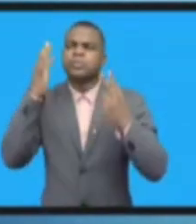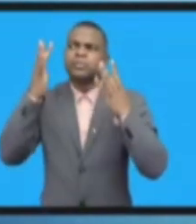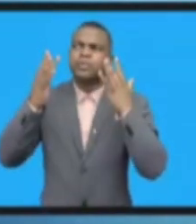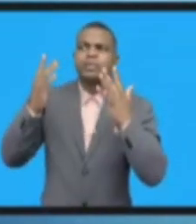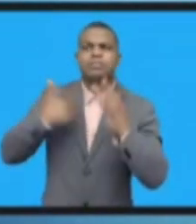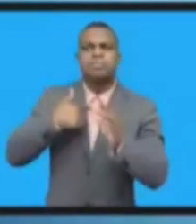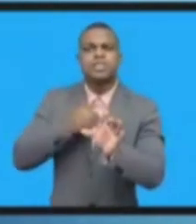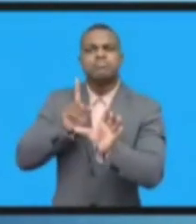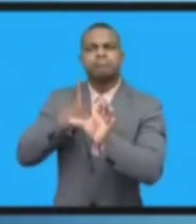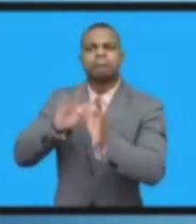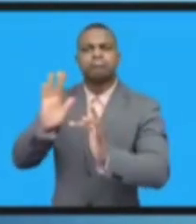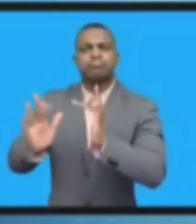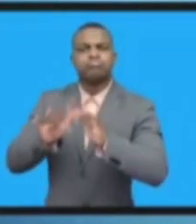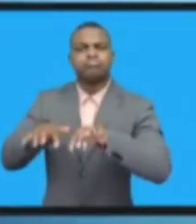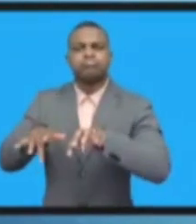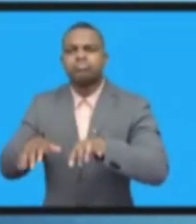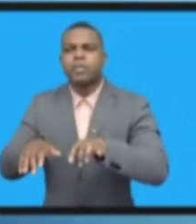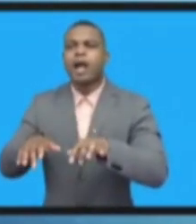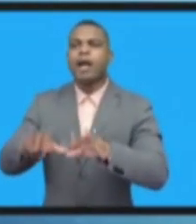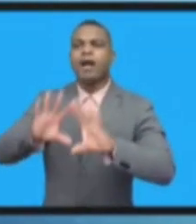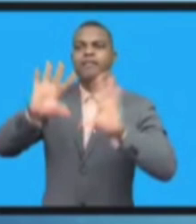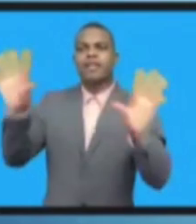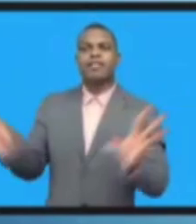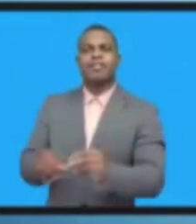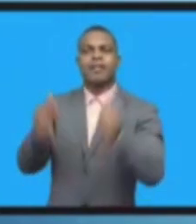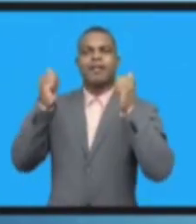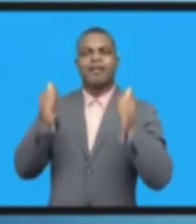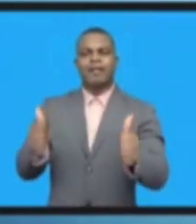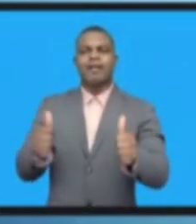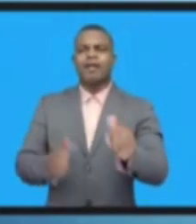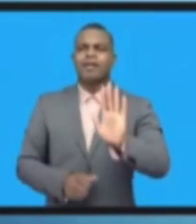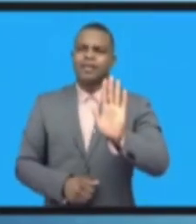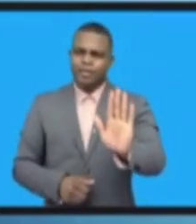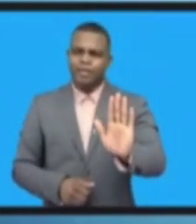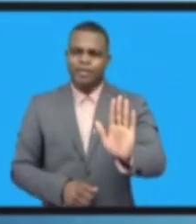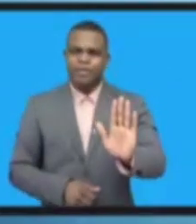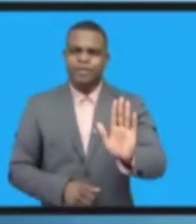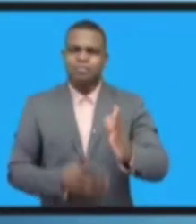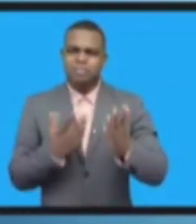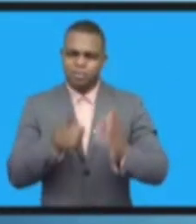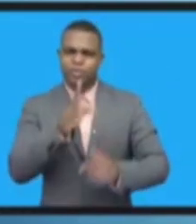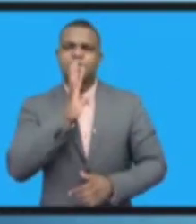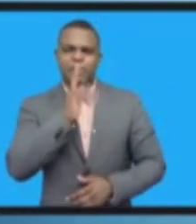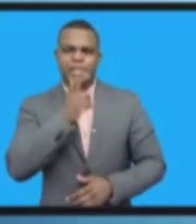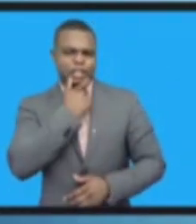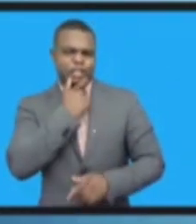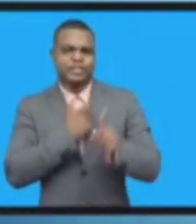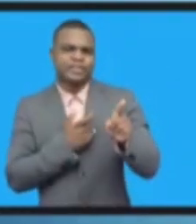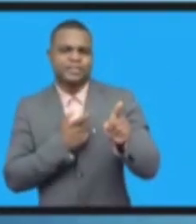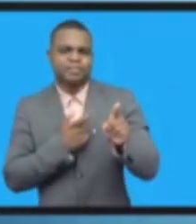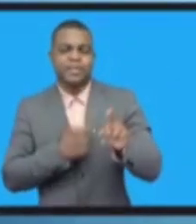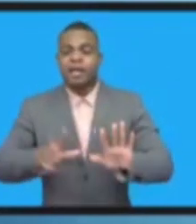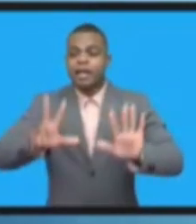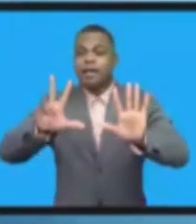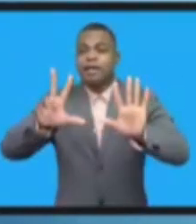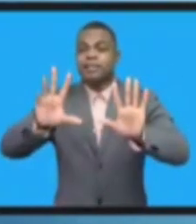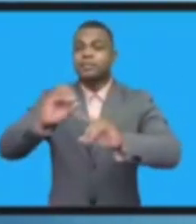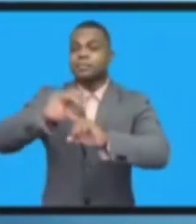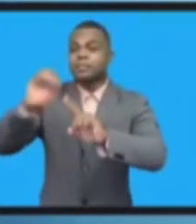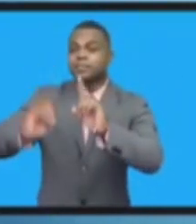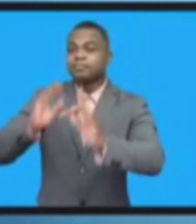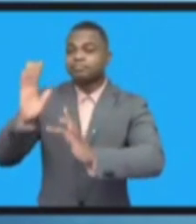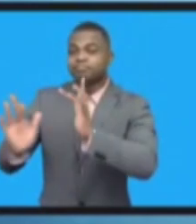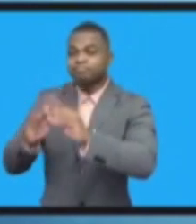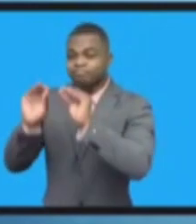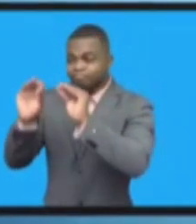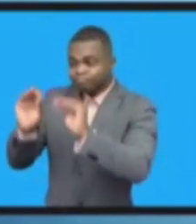Нет. Я понимаю, что да, вот вы говорите по-английски. 80% контента в интернете на английском. Менее